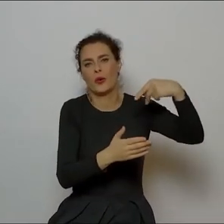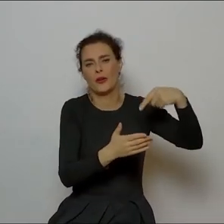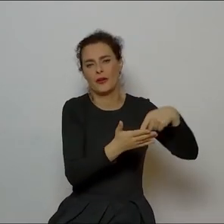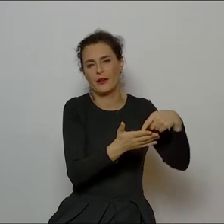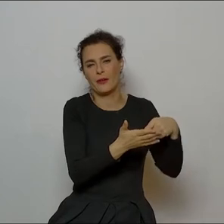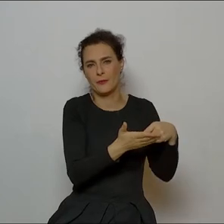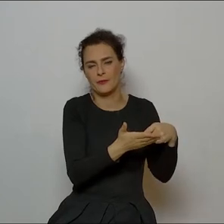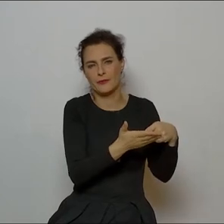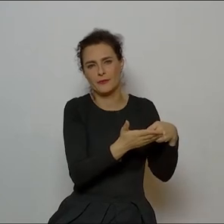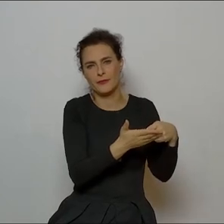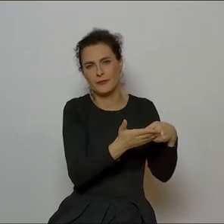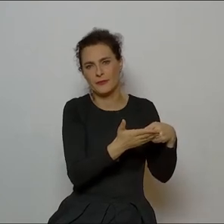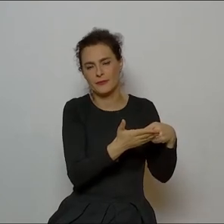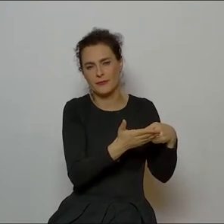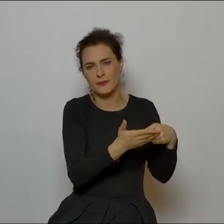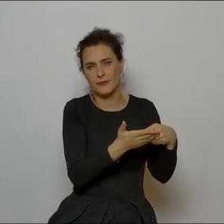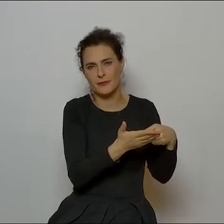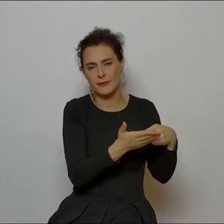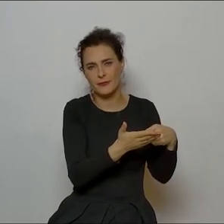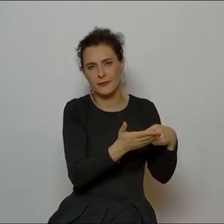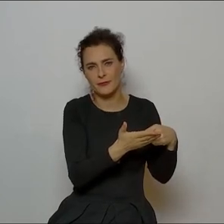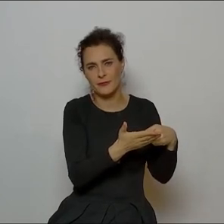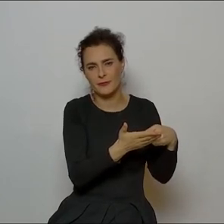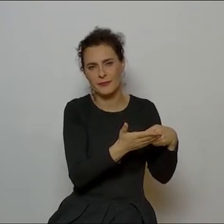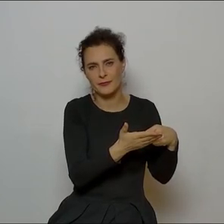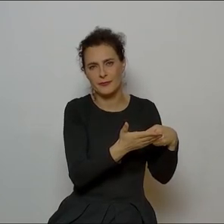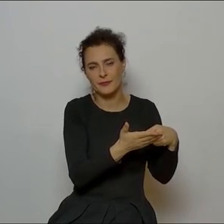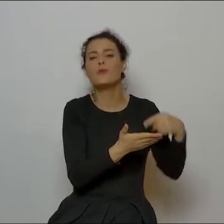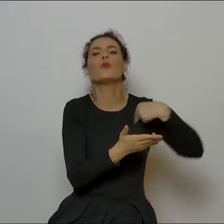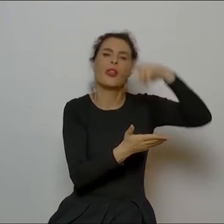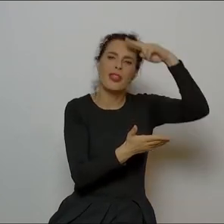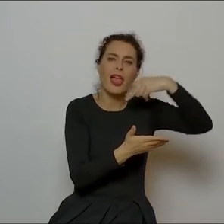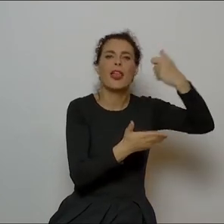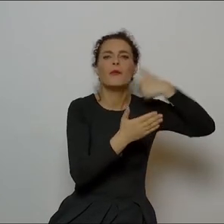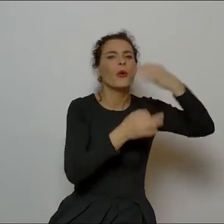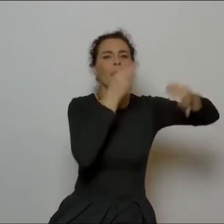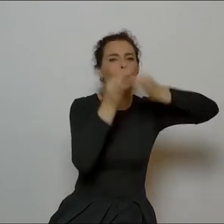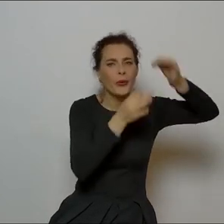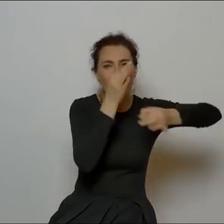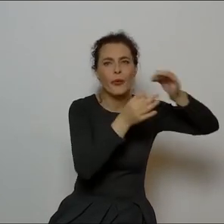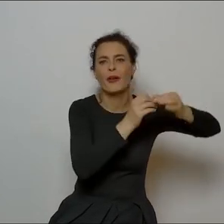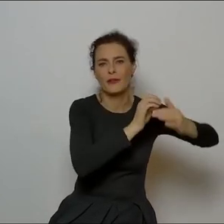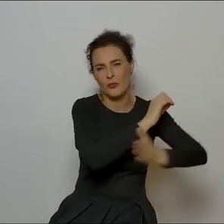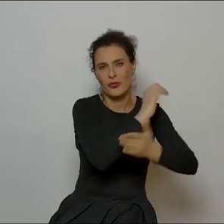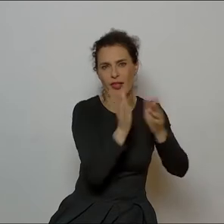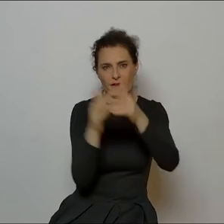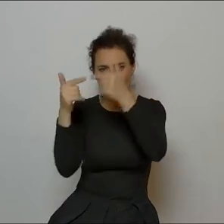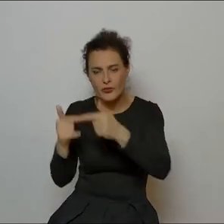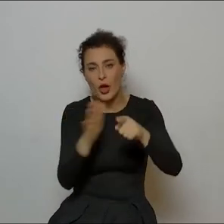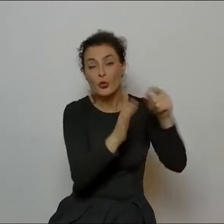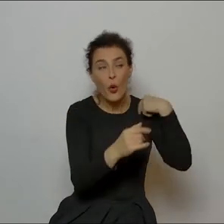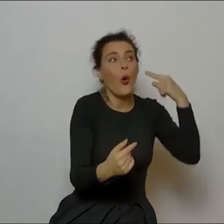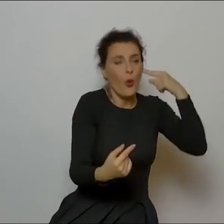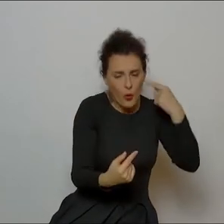interpretacje etaty muzyczne, jego